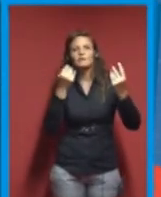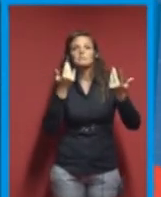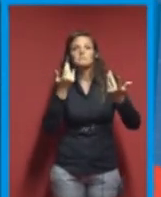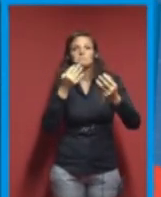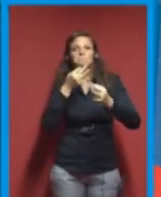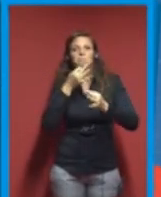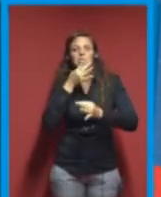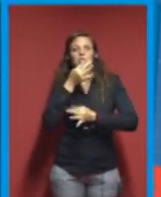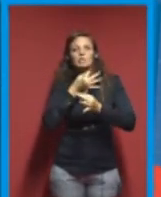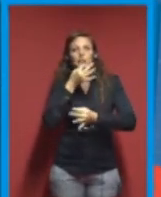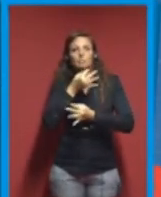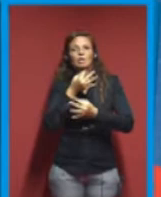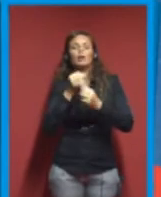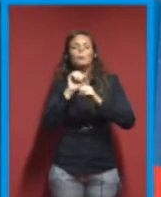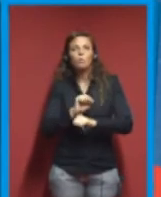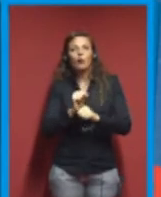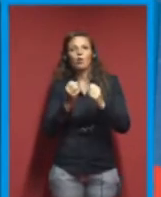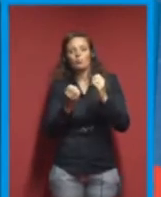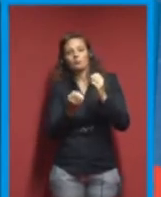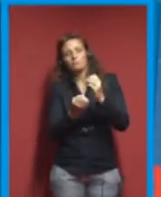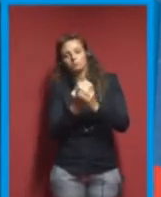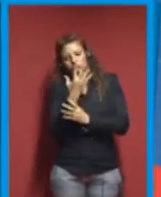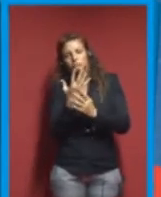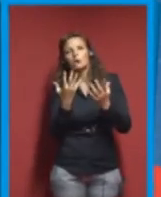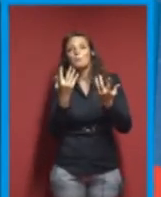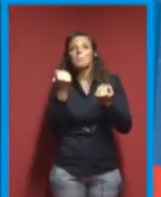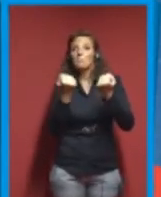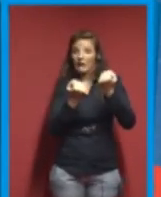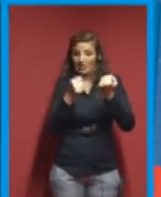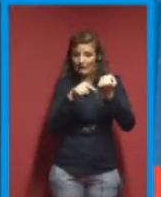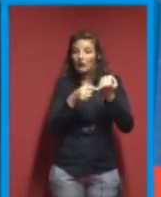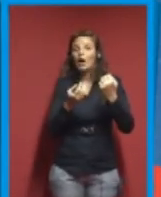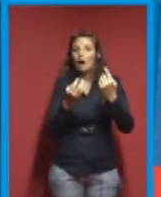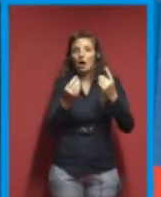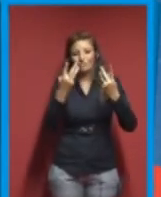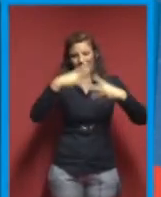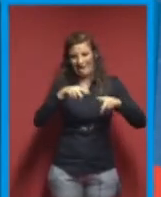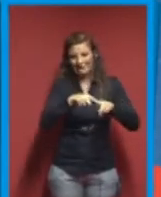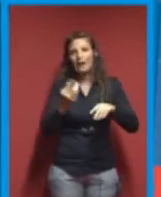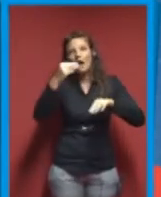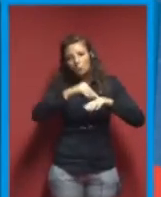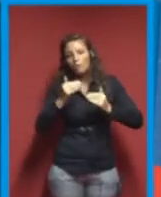creare non solo la macchina ma anche il processo che è molto stimolante.